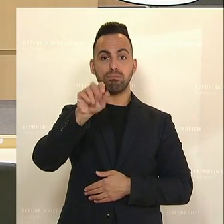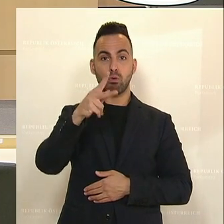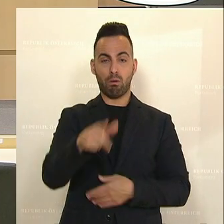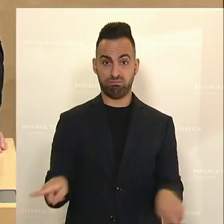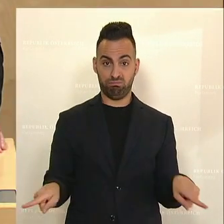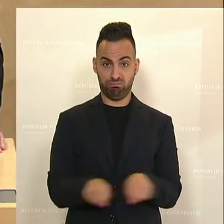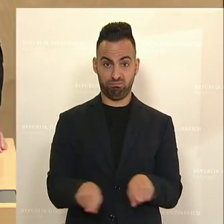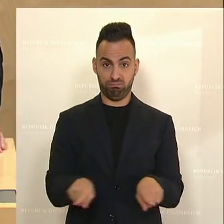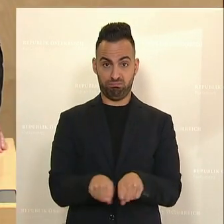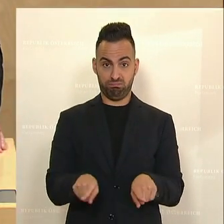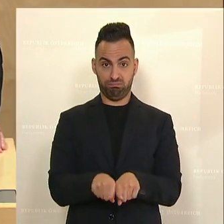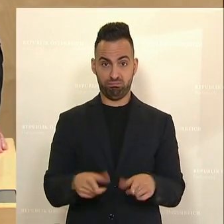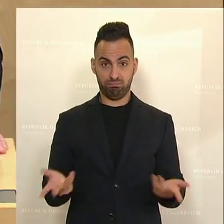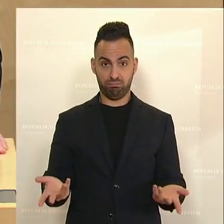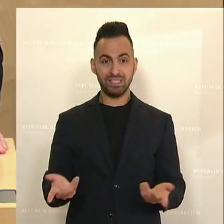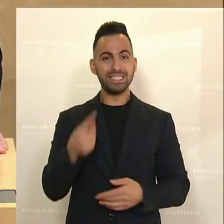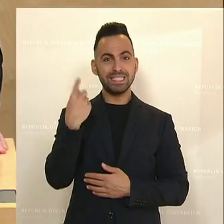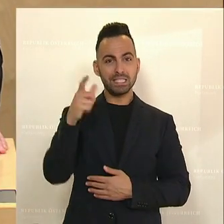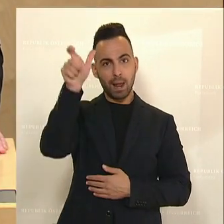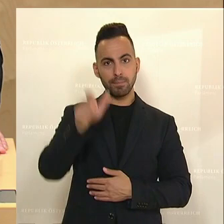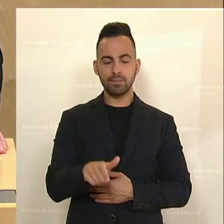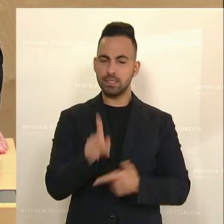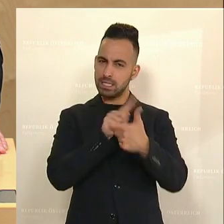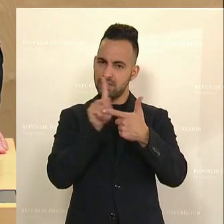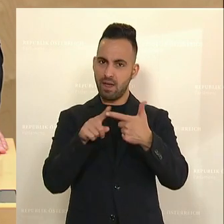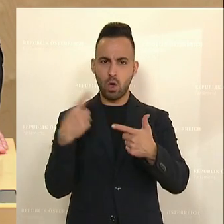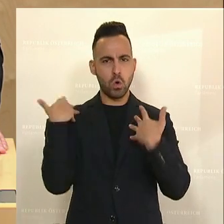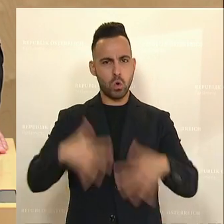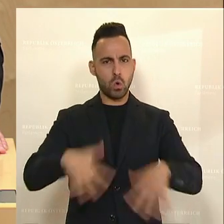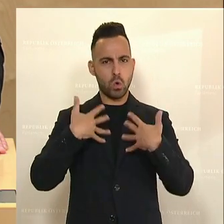der für mich zwei krasse Fehler gemacht hat.